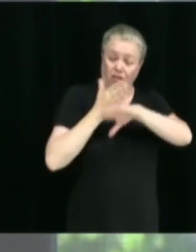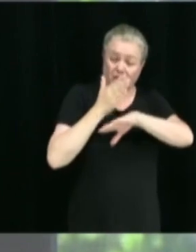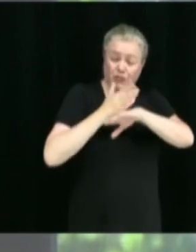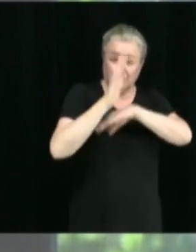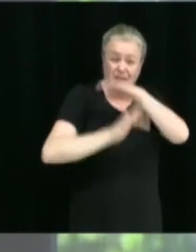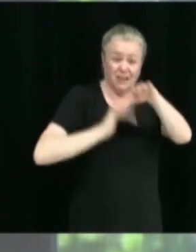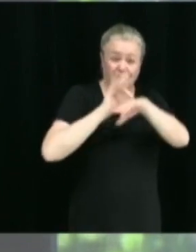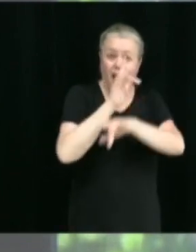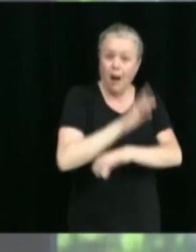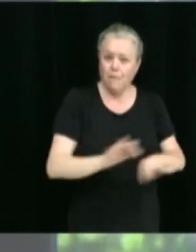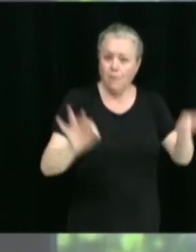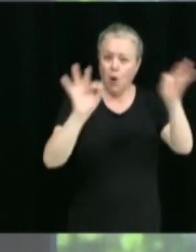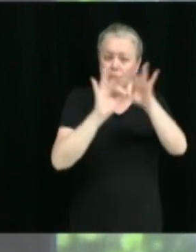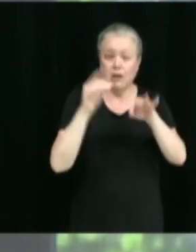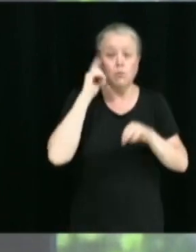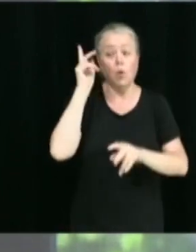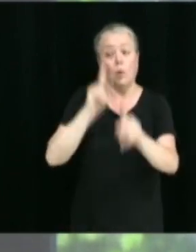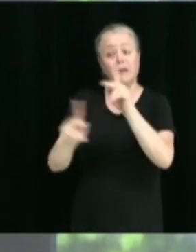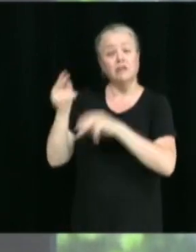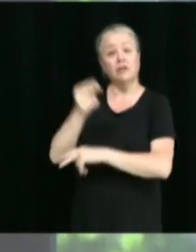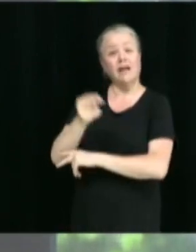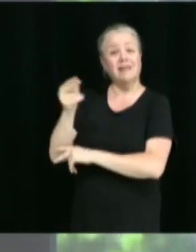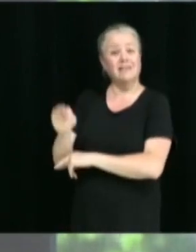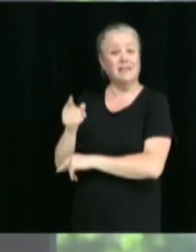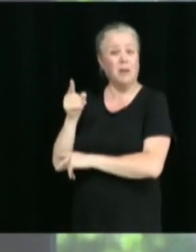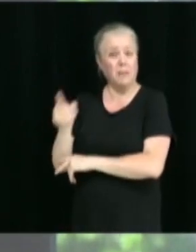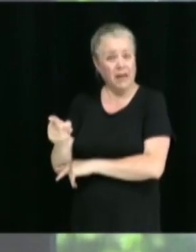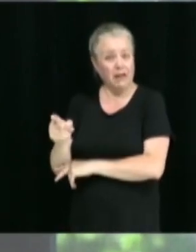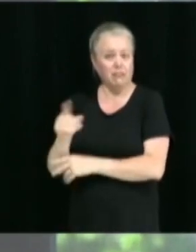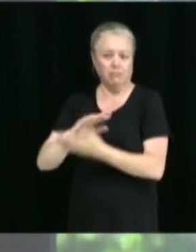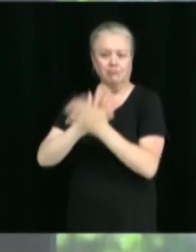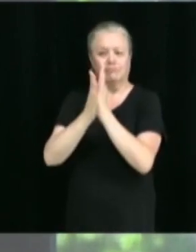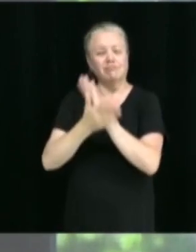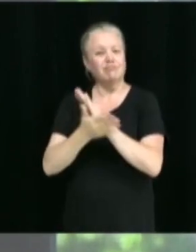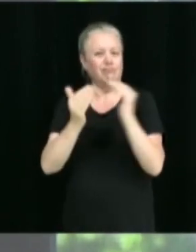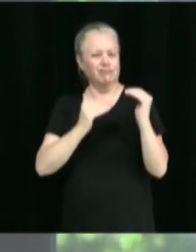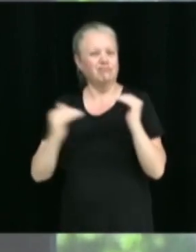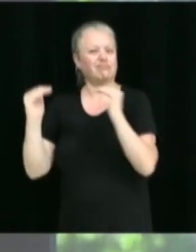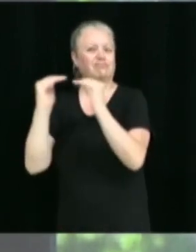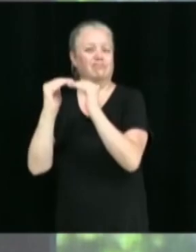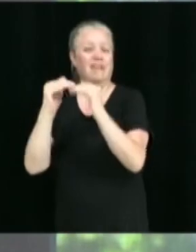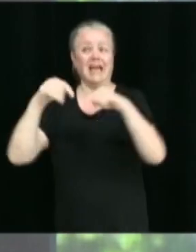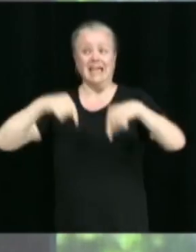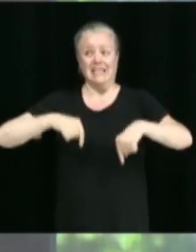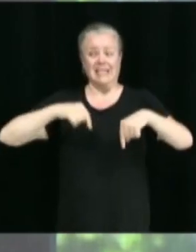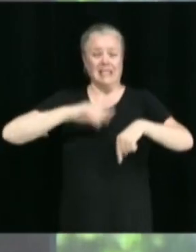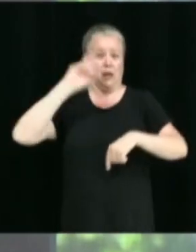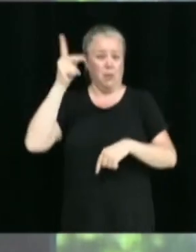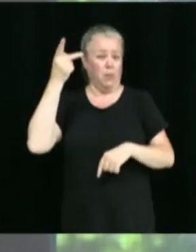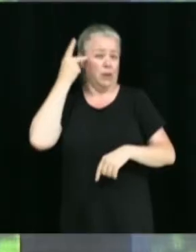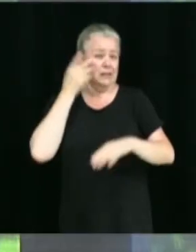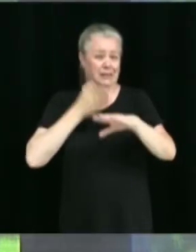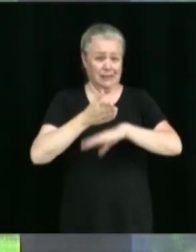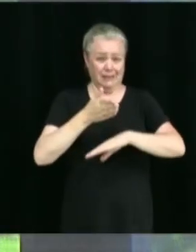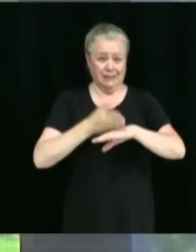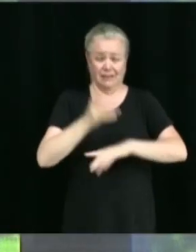handicapées dans nos sociétés. On a juste à penser que notre politique d'accessibilité, si je calcule bien, a 25 ans cette année et qu'on a été la première